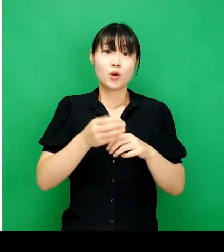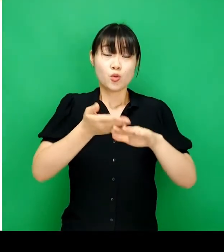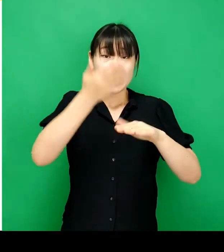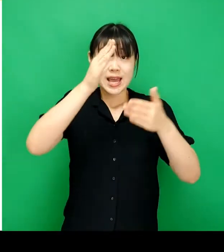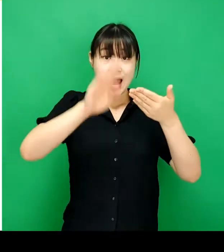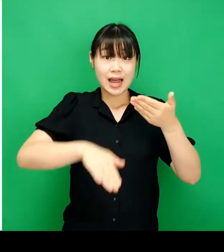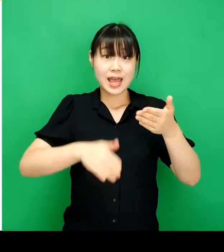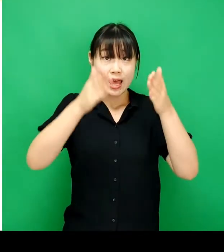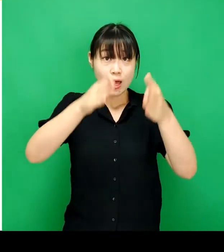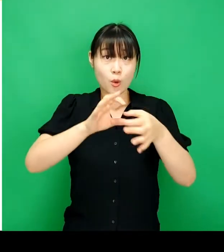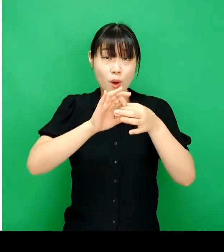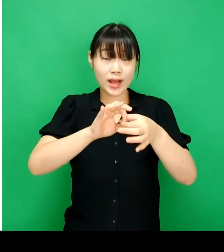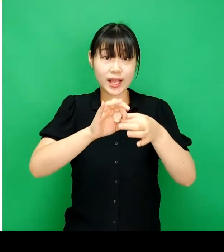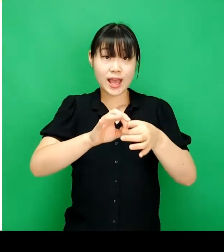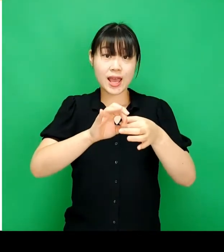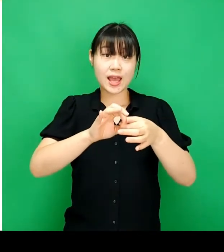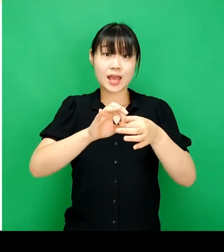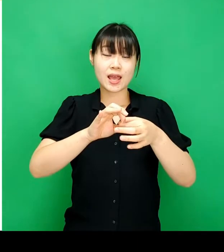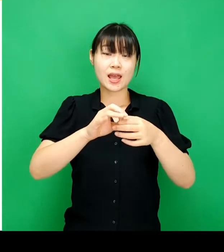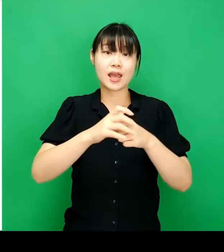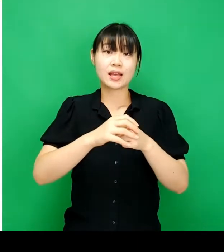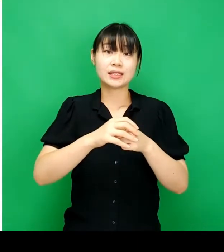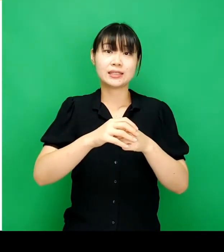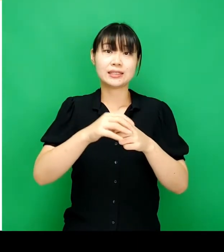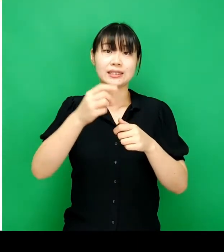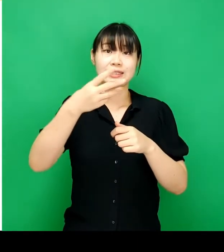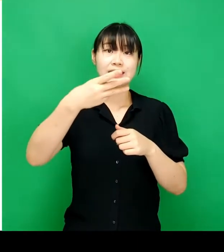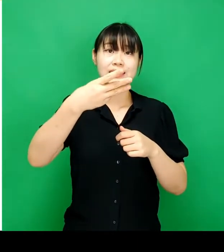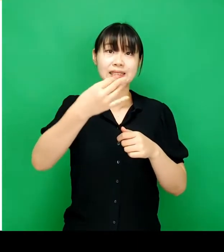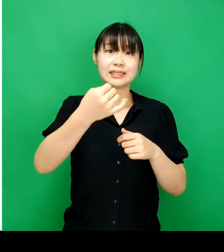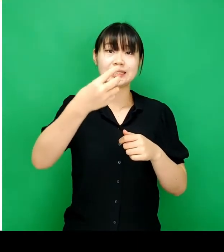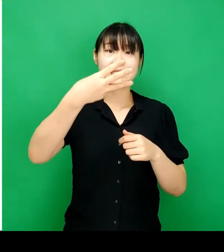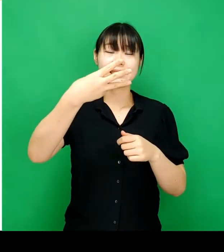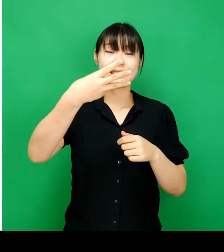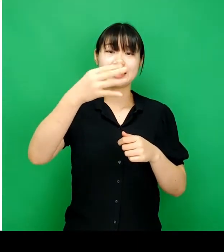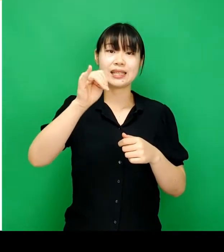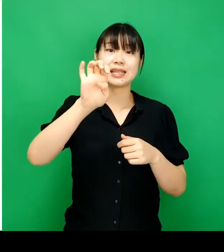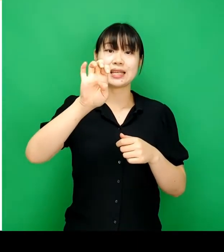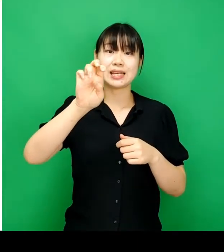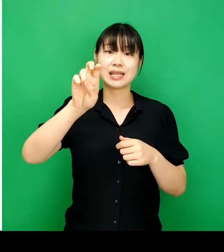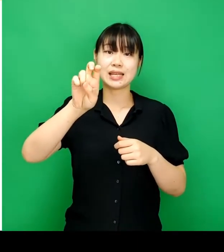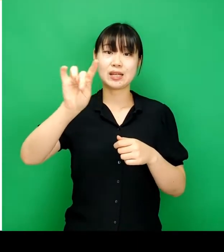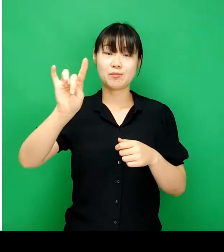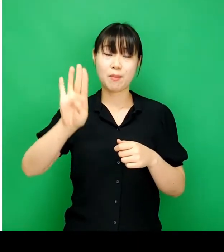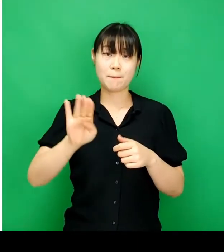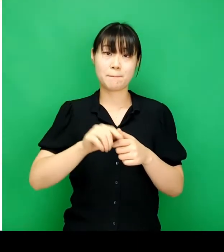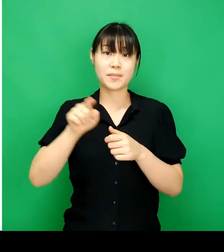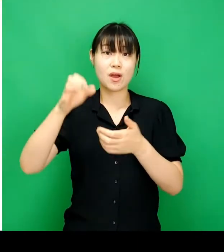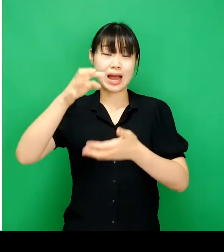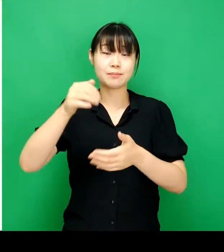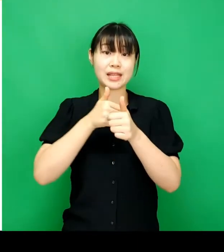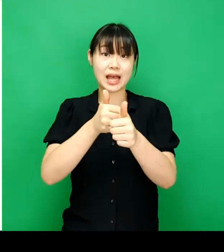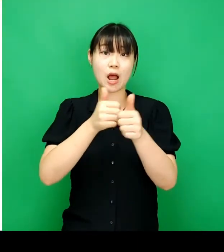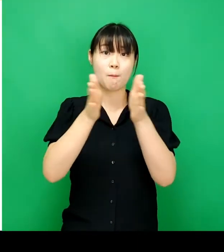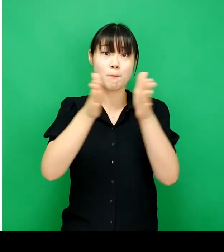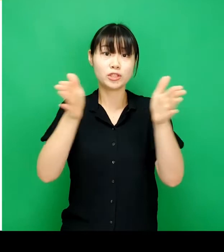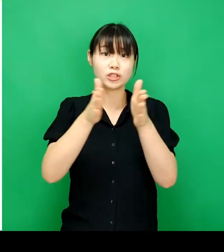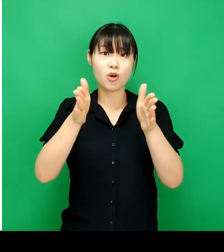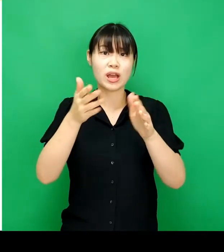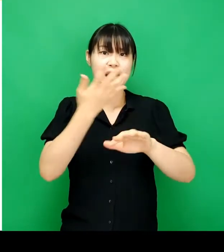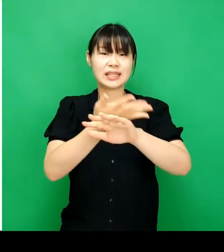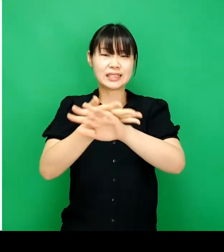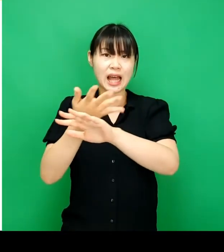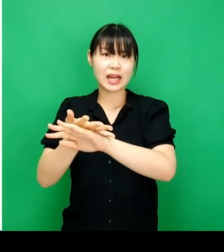요소들의 상호관계, 즉 계층을 표현하는 유형으로는 트리맵이 있습니다. 트리맵은 값에 따라 면적이 다른